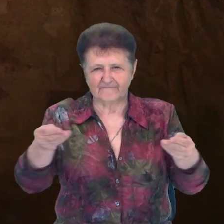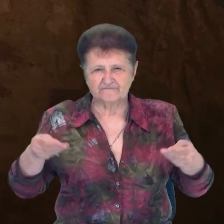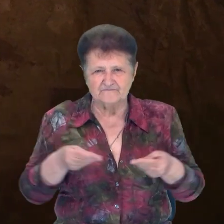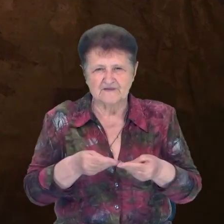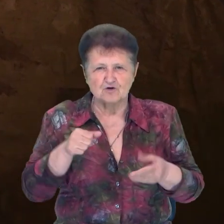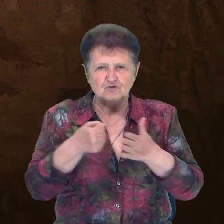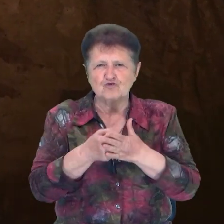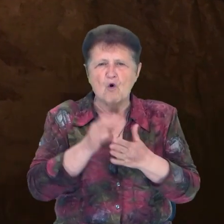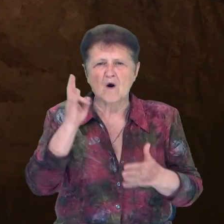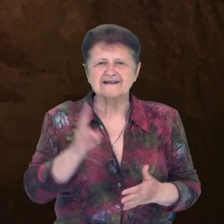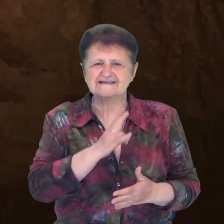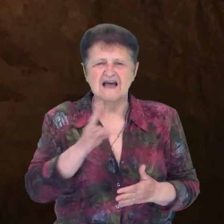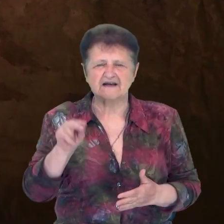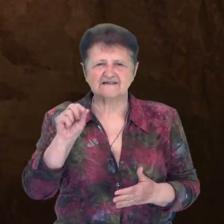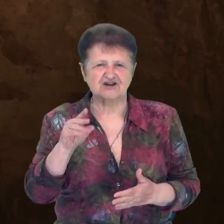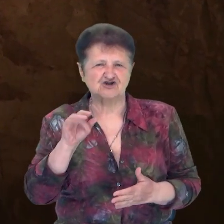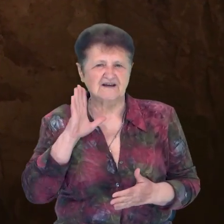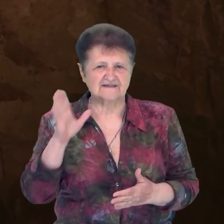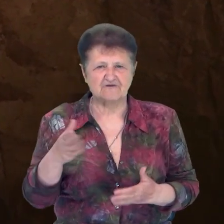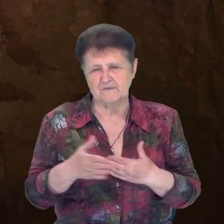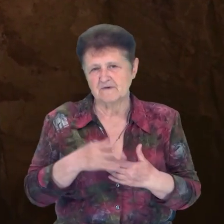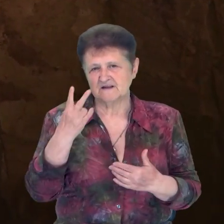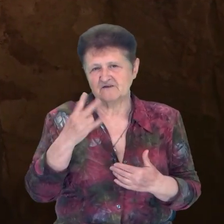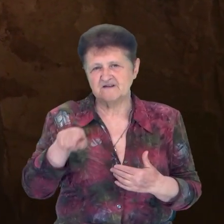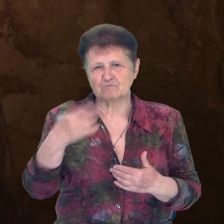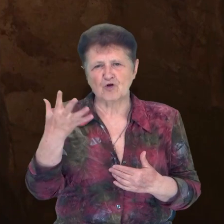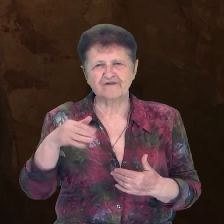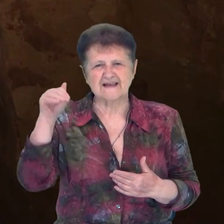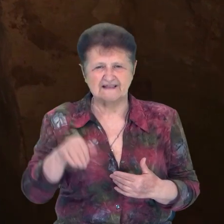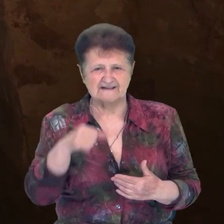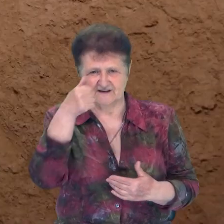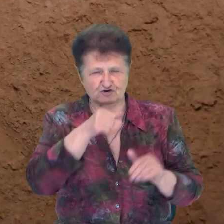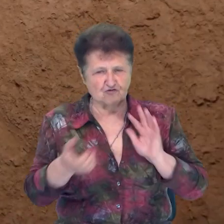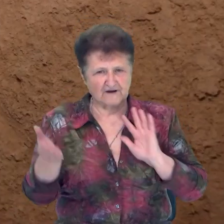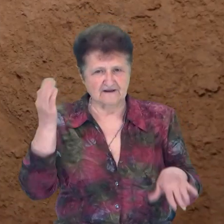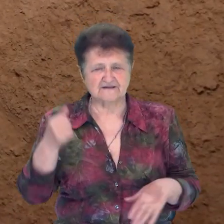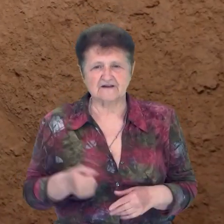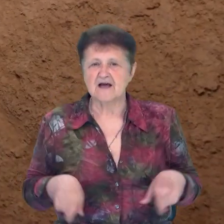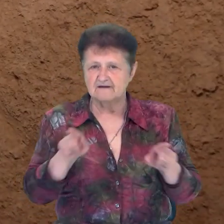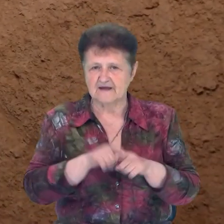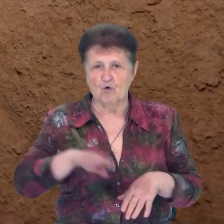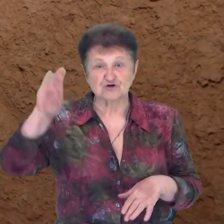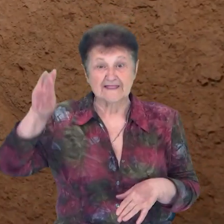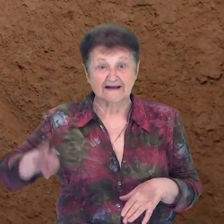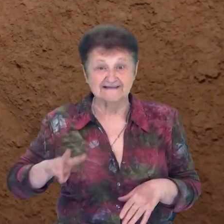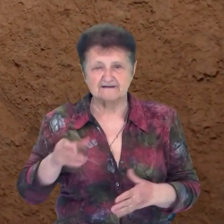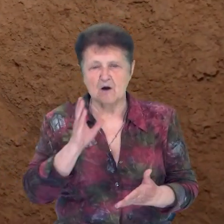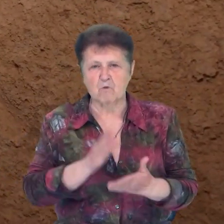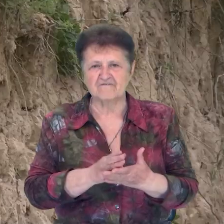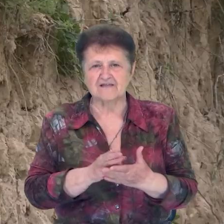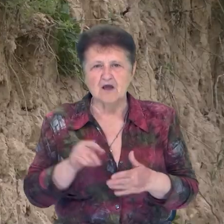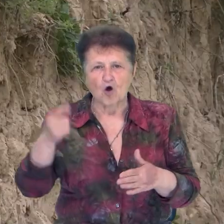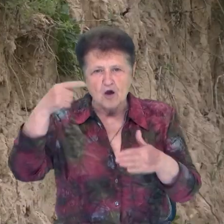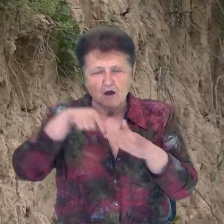до християнських часів їм приблизно 2,5 тисячі років. Ну, я так думаю». Також на стінах пачери помітні нори